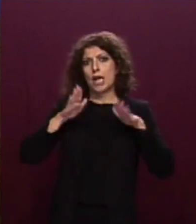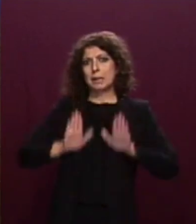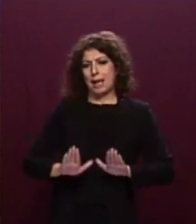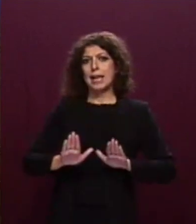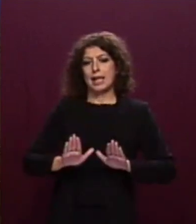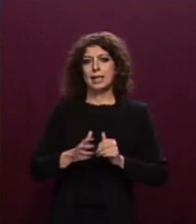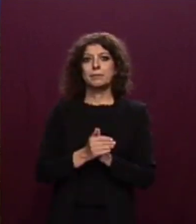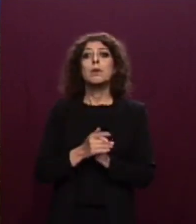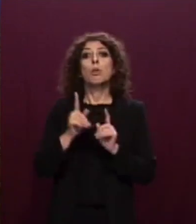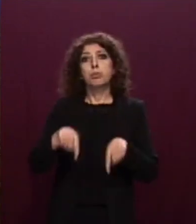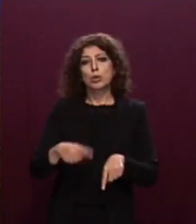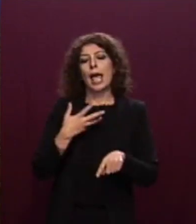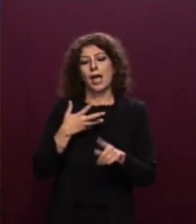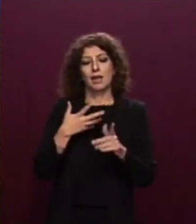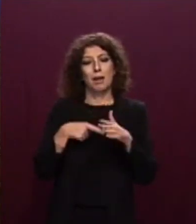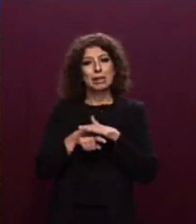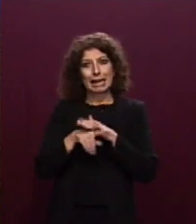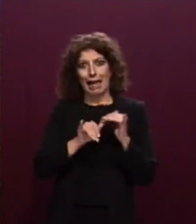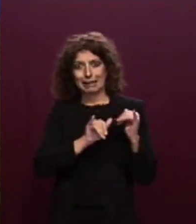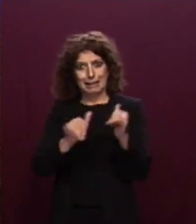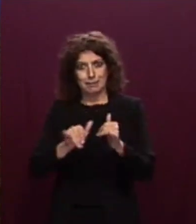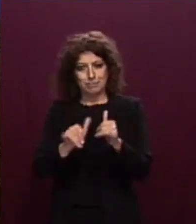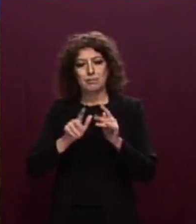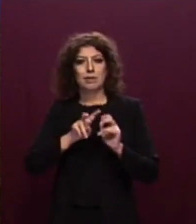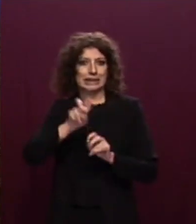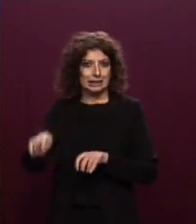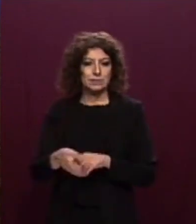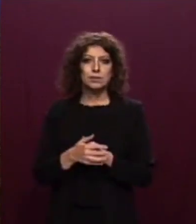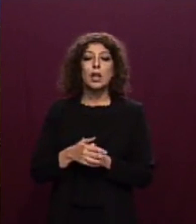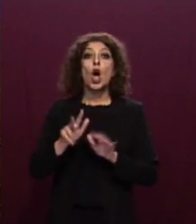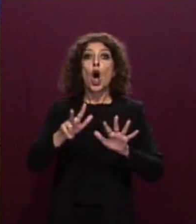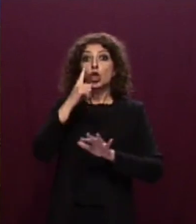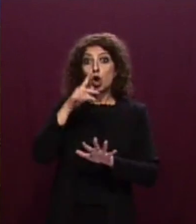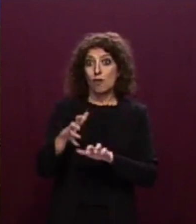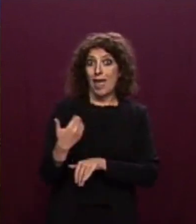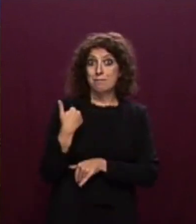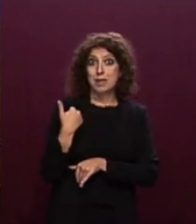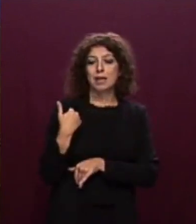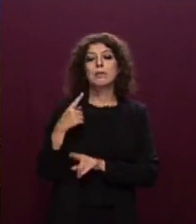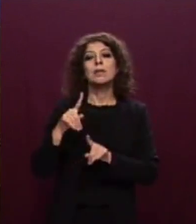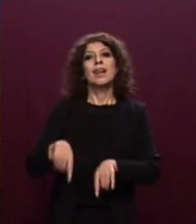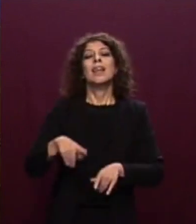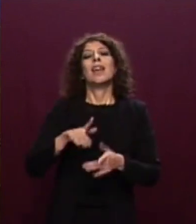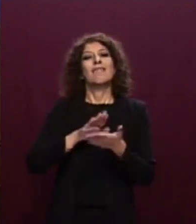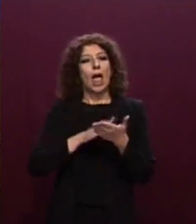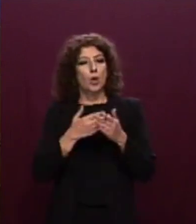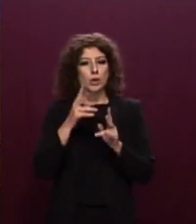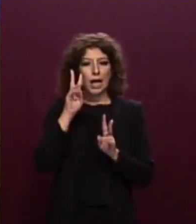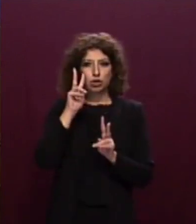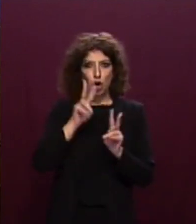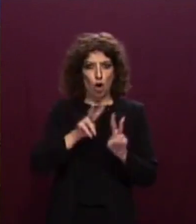migranti. Dopo tre giorni, l'8 novembre, a seguito di valutazione psichiatrica dell'equip